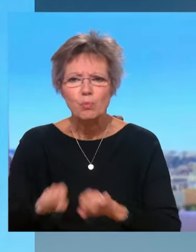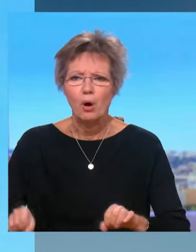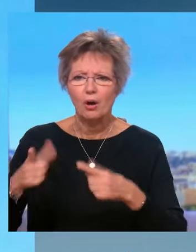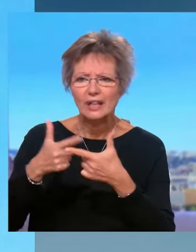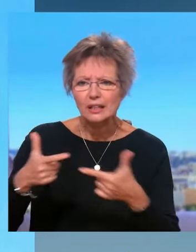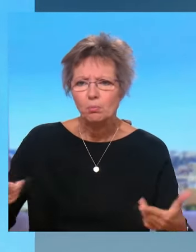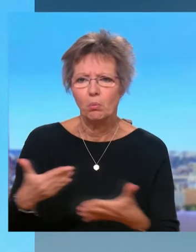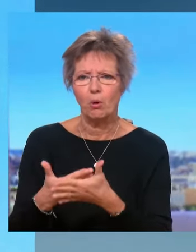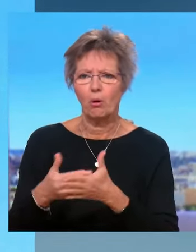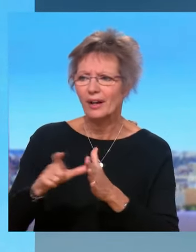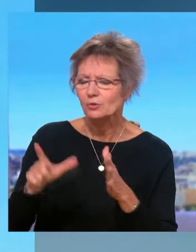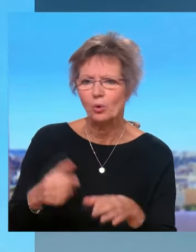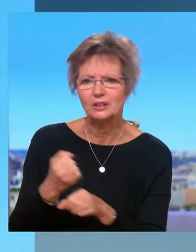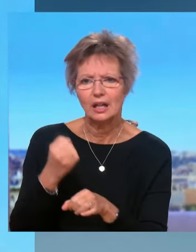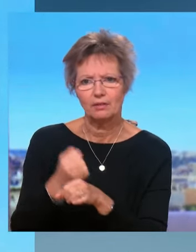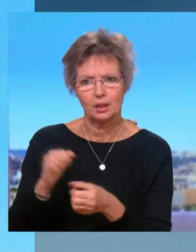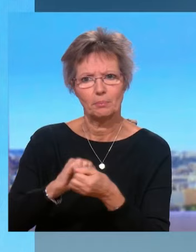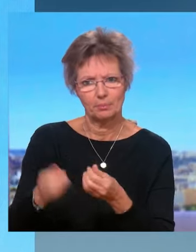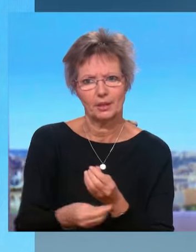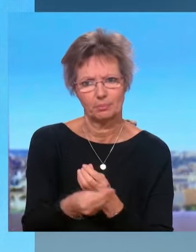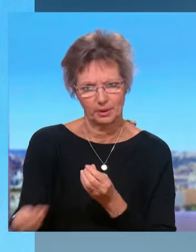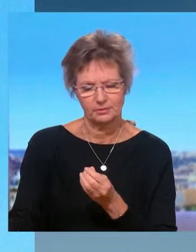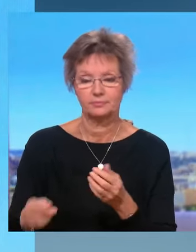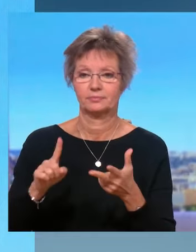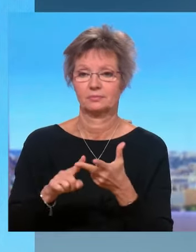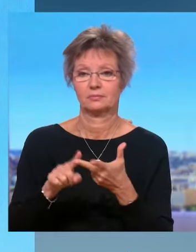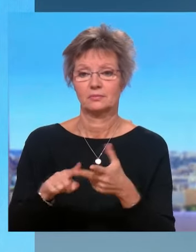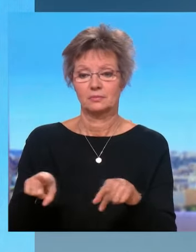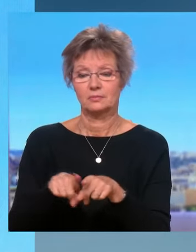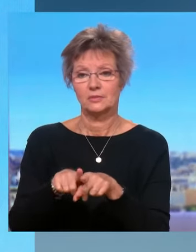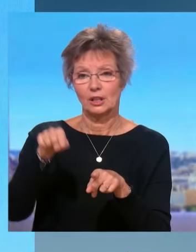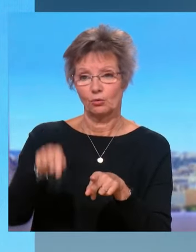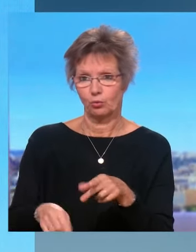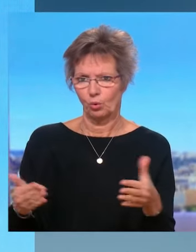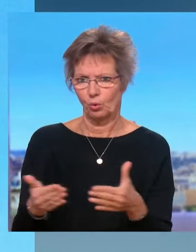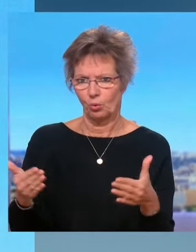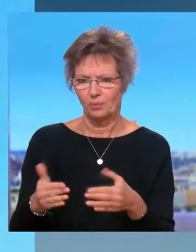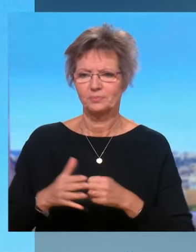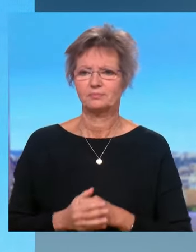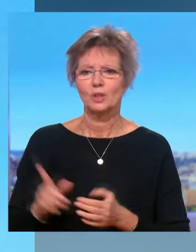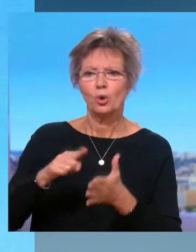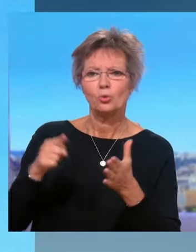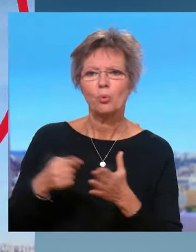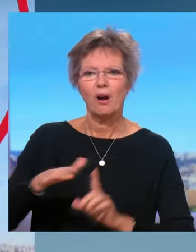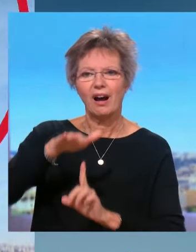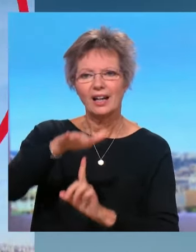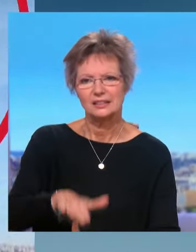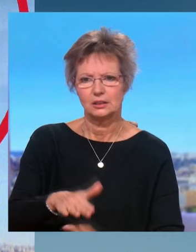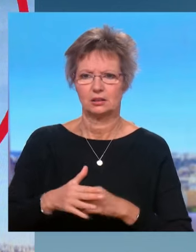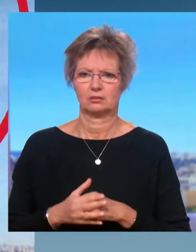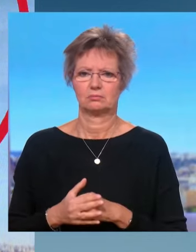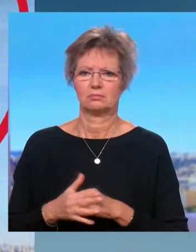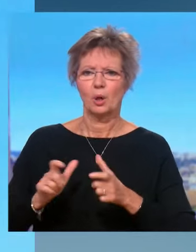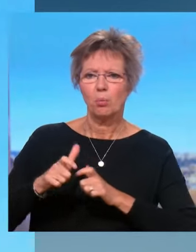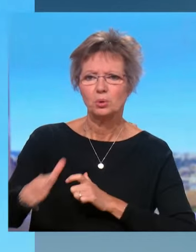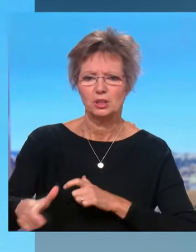servir dans les restaurants. Régulariser ces personnes qui le méritent. Puis simplifier tout le mécanisme du droit d'asile, des procédures dans